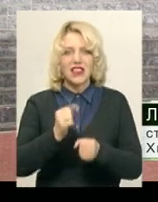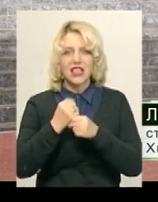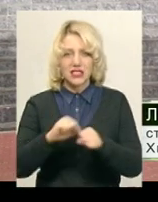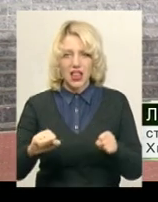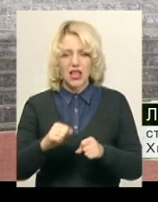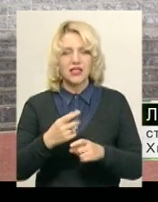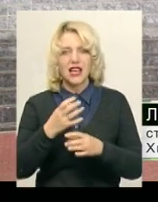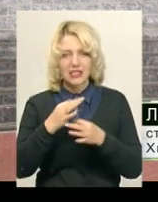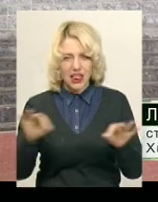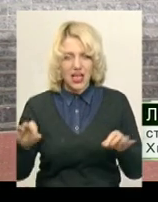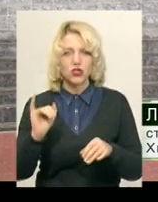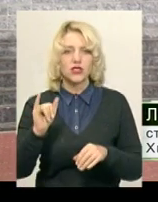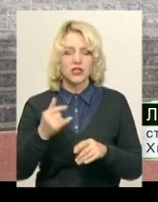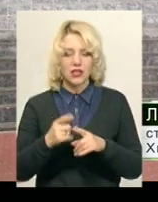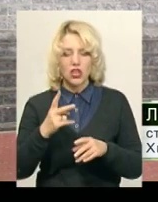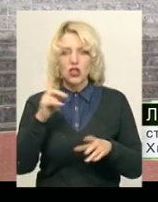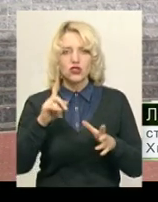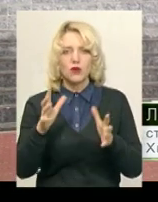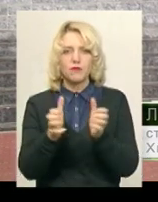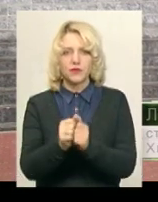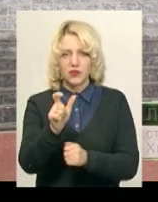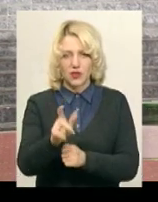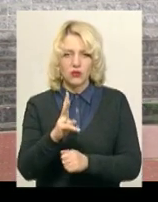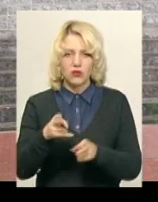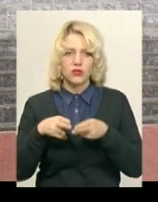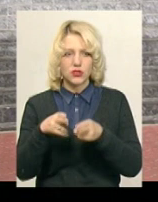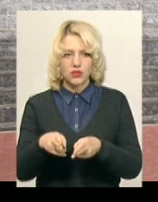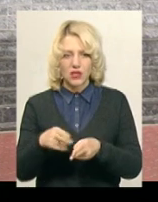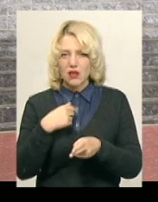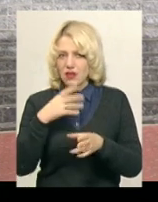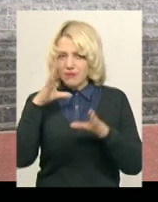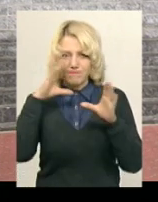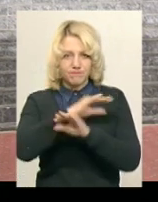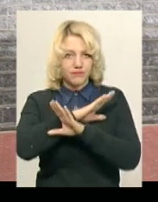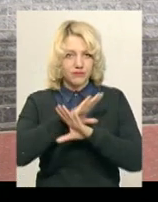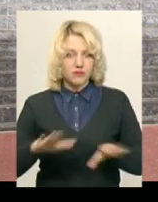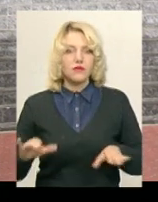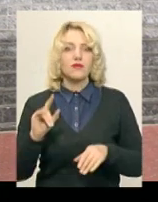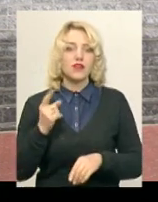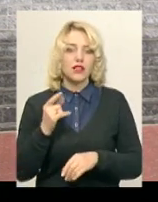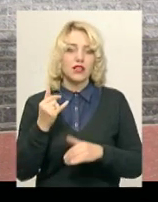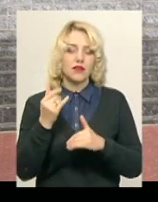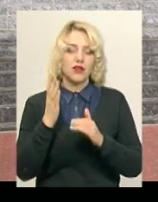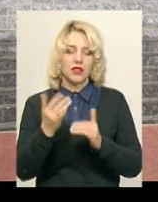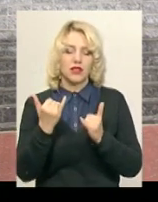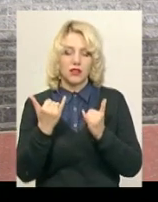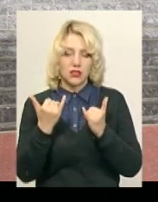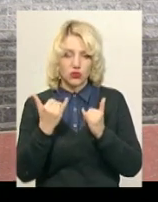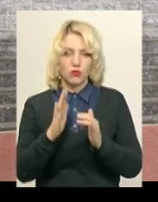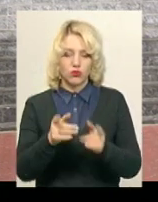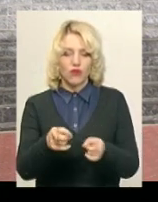ідентифікувати особу злочинців наразі не представилось можливим. Також сьогодні буде вилечено